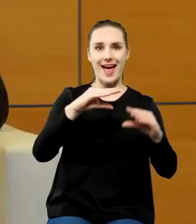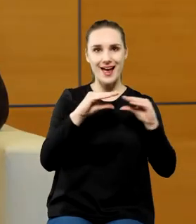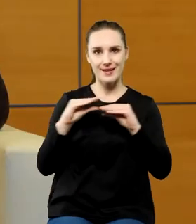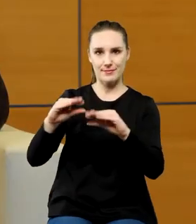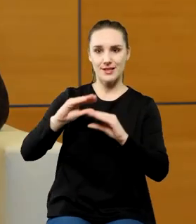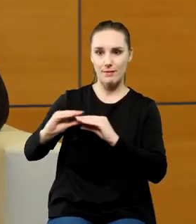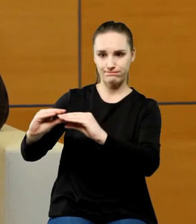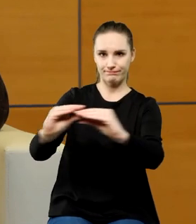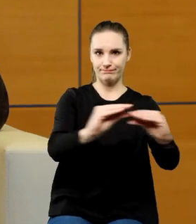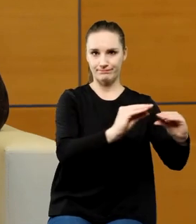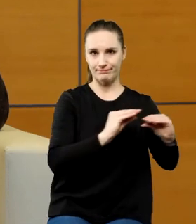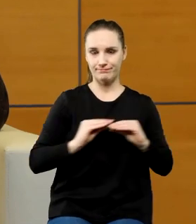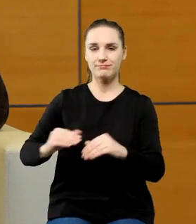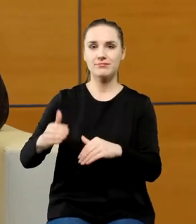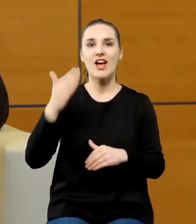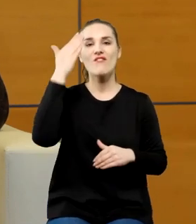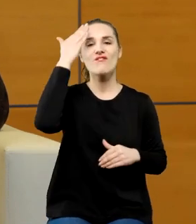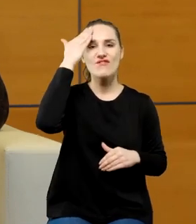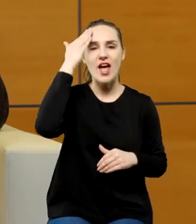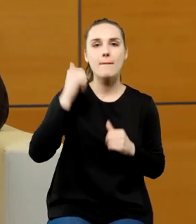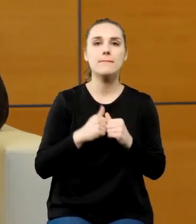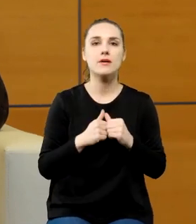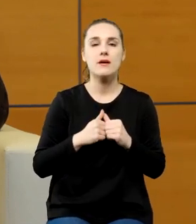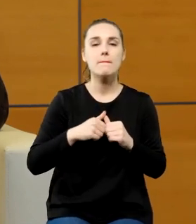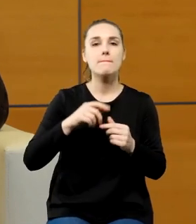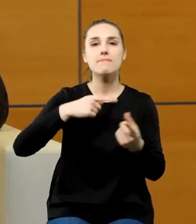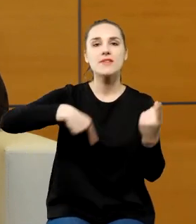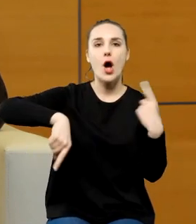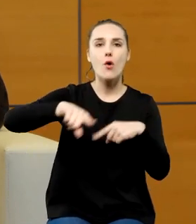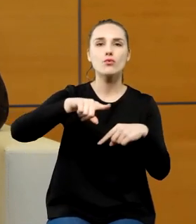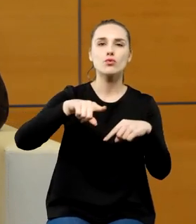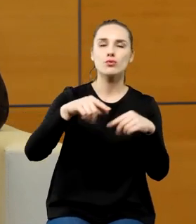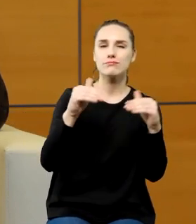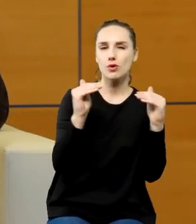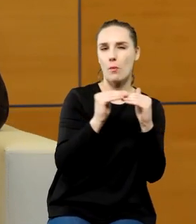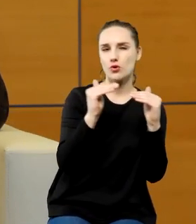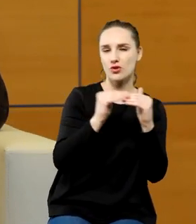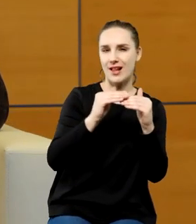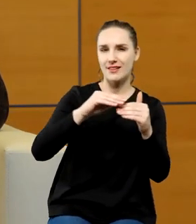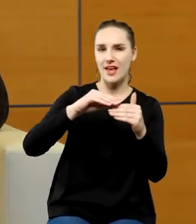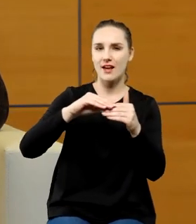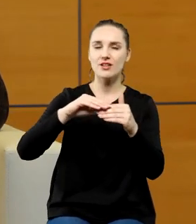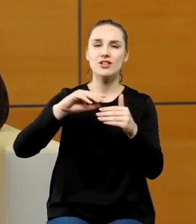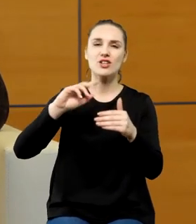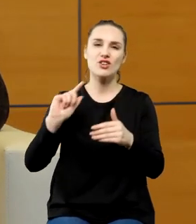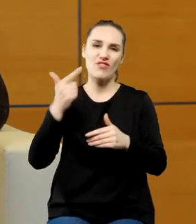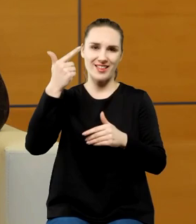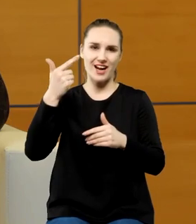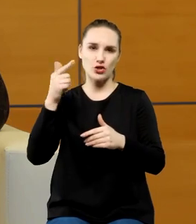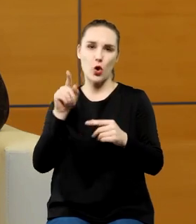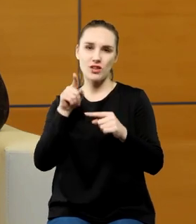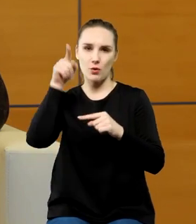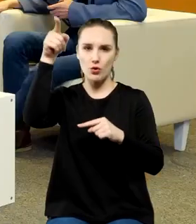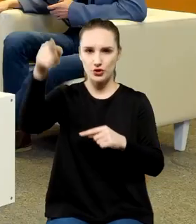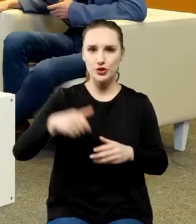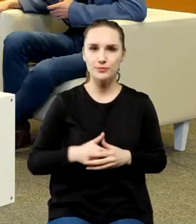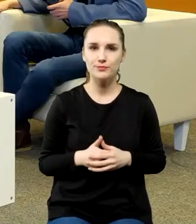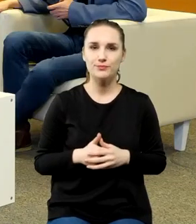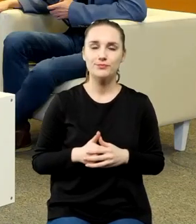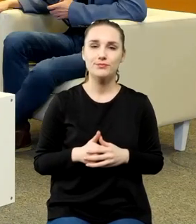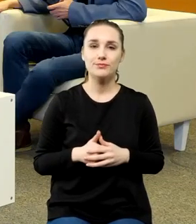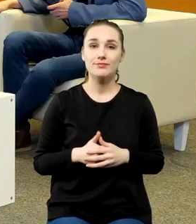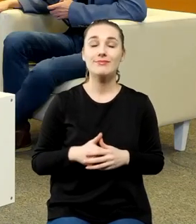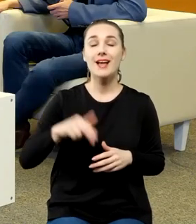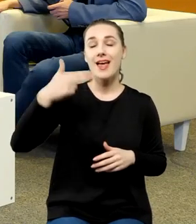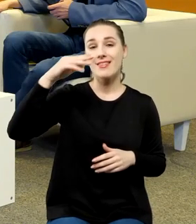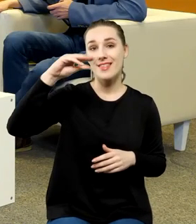inną postać, jest odwrotnie proporcjonalna do kwadratu odległości. Otóż Newton, pisząc swoje zasady i